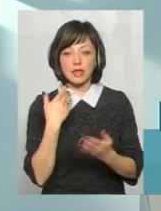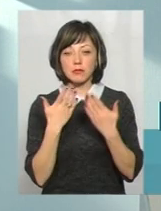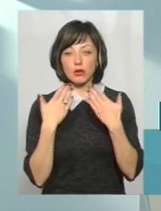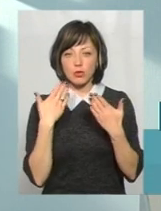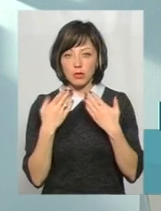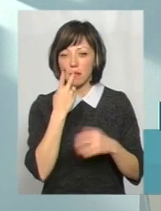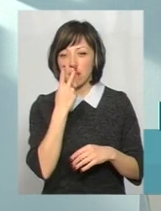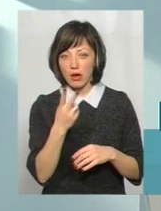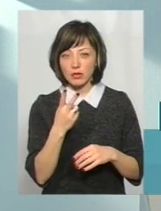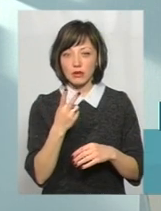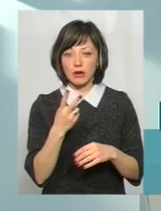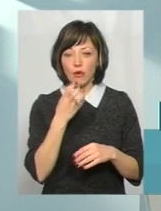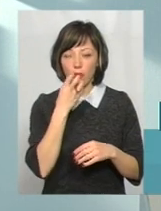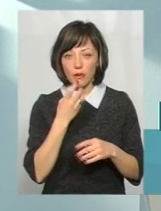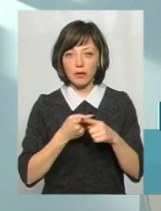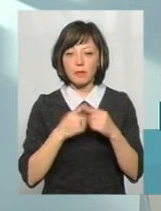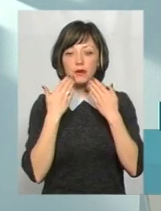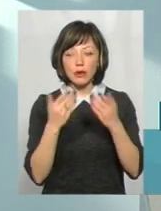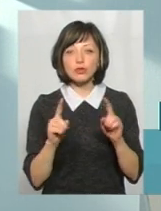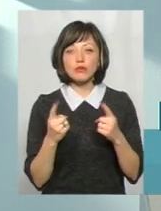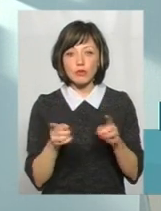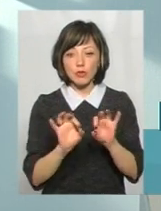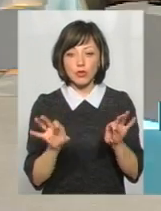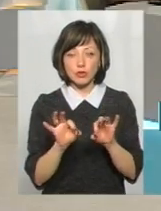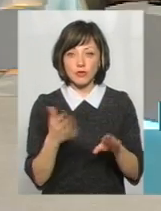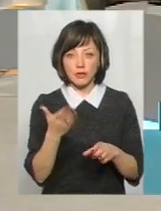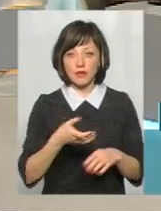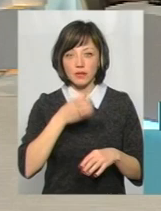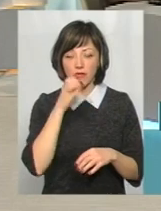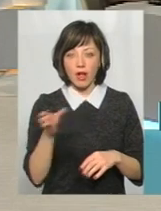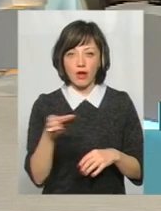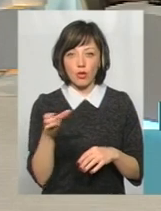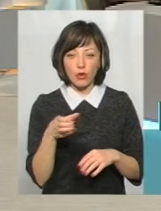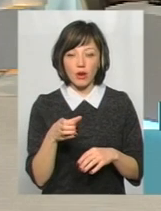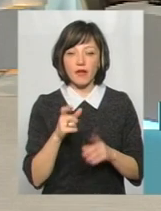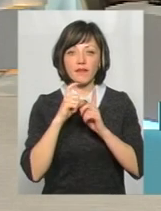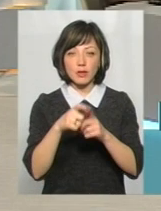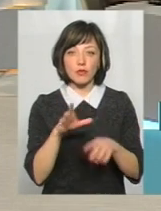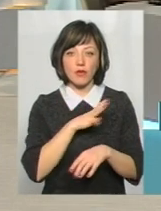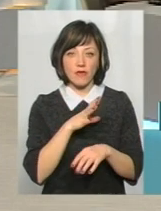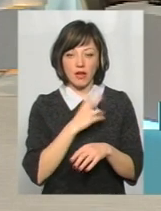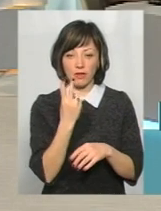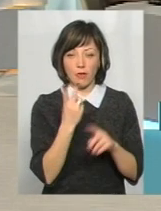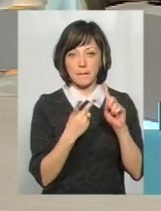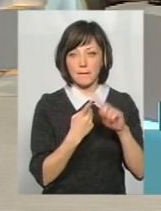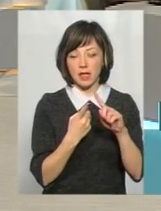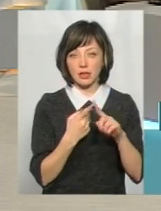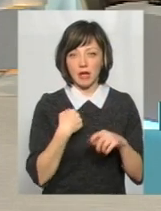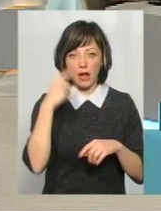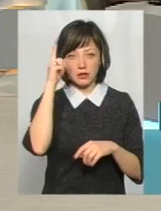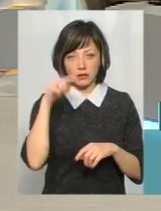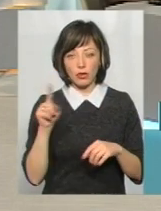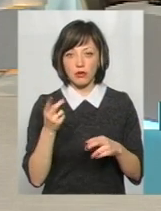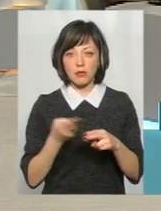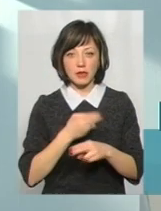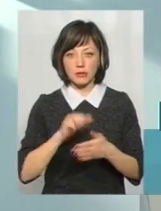спілкуємося і вже бачимо показник драгера, ми питаємо, чому, от поясніть мені, чому ви вживали алкоголь, відповідь буває двох типів. Перше, я знаю, що без